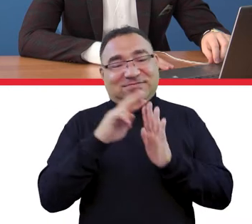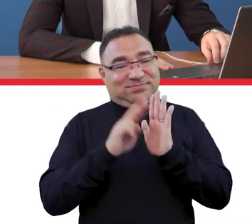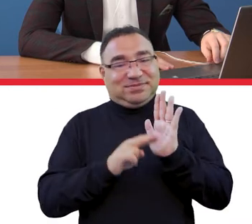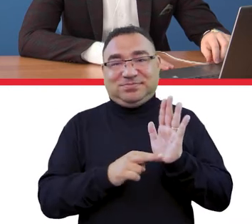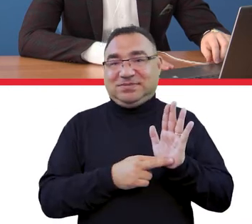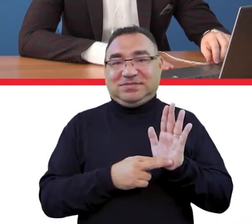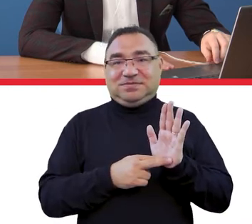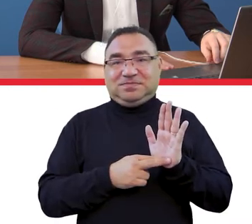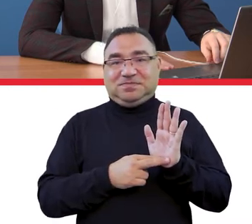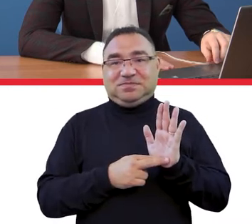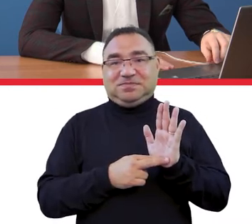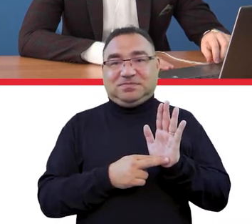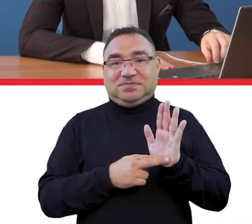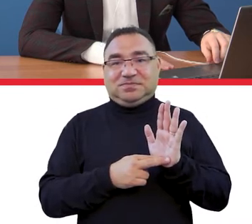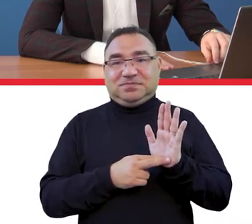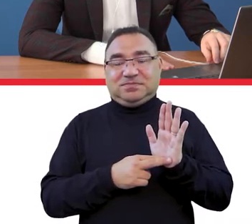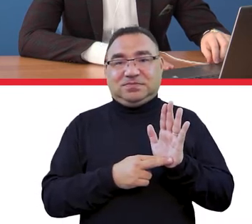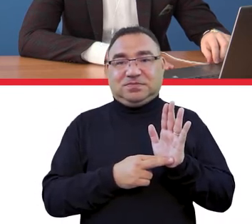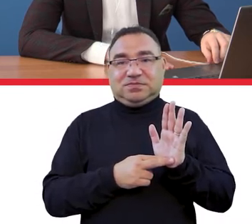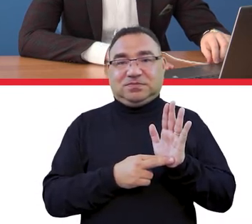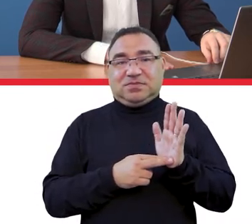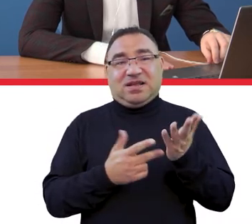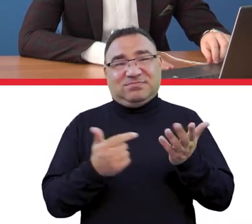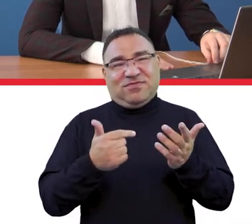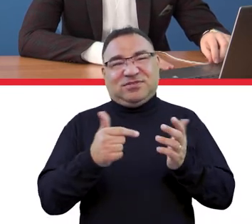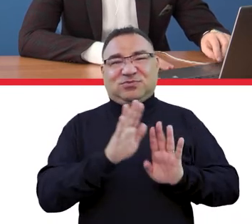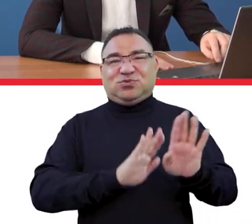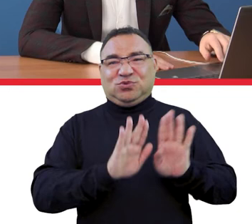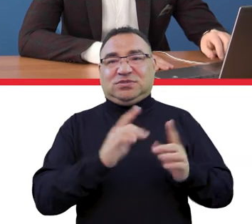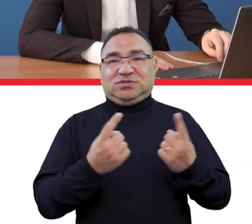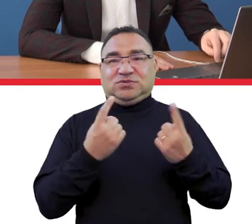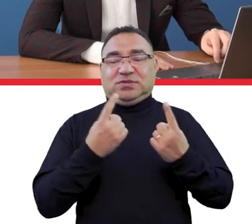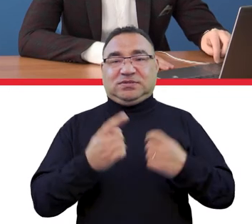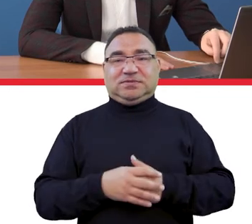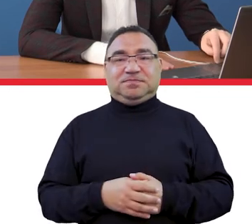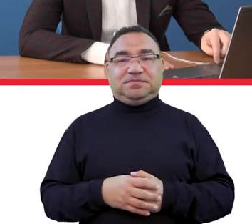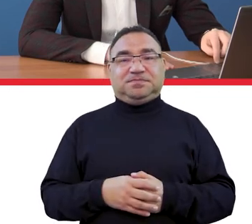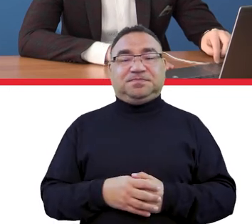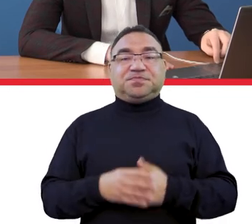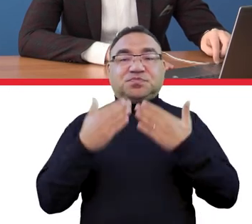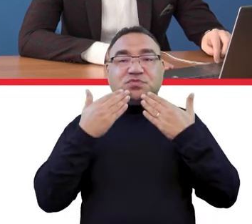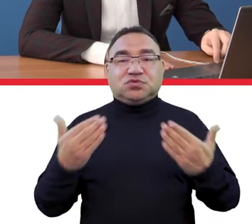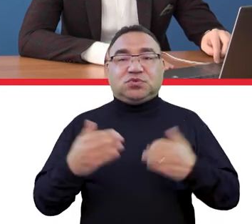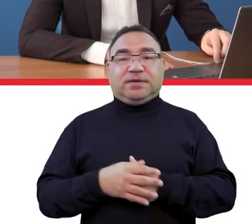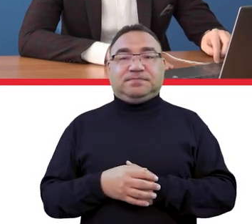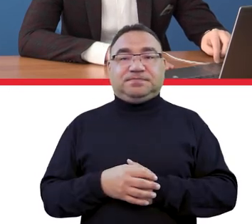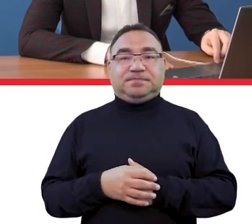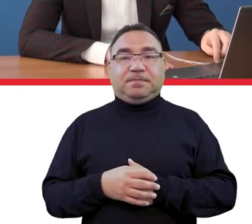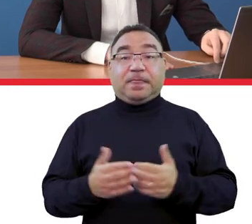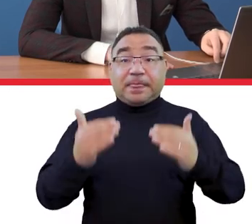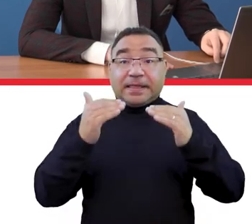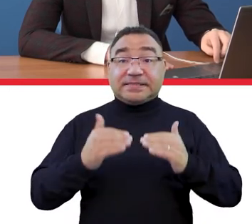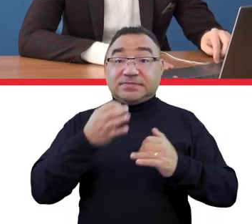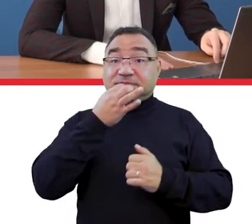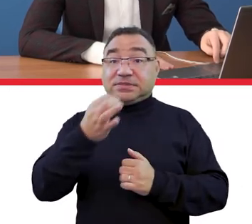nietypowe i raczej powinniśmy unikać. Rozumiem. Dziękuję bardzo. Kolejne